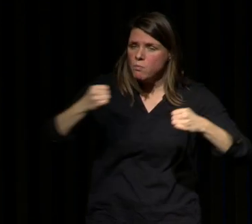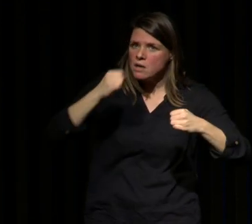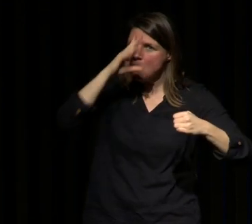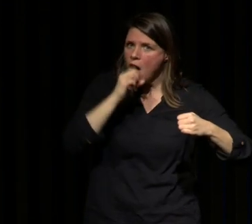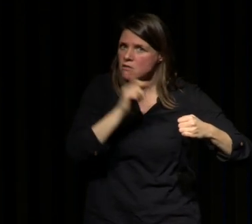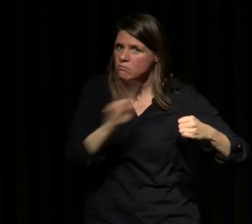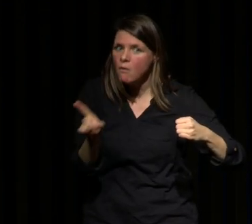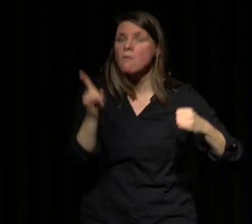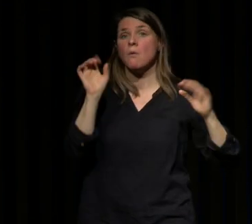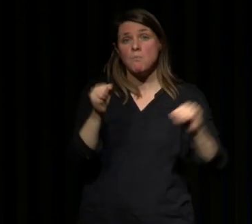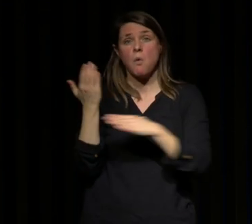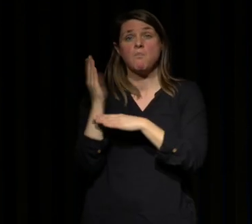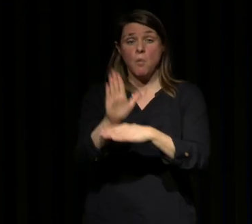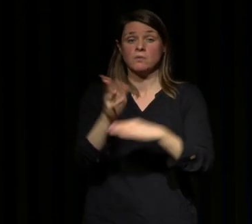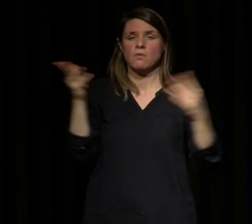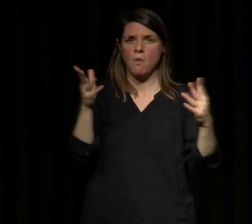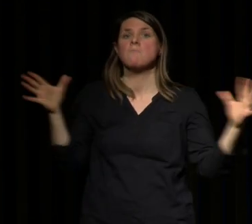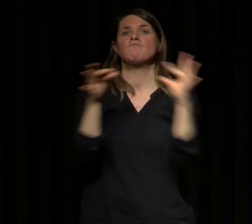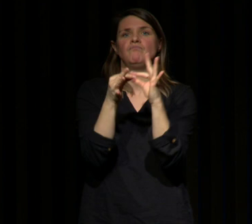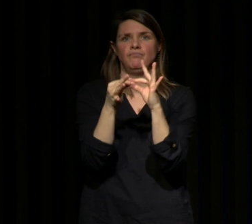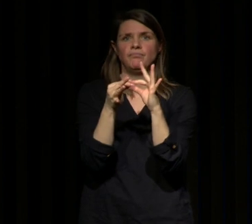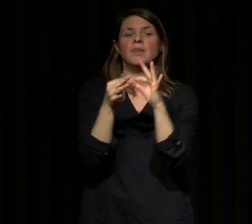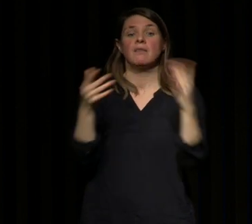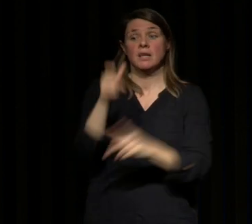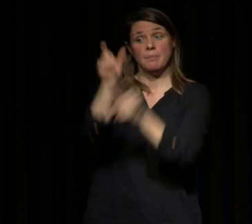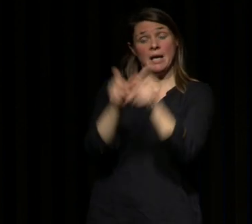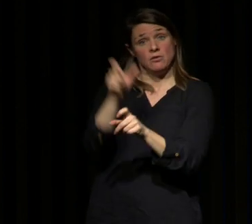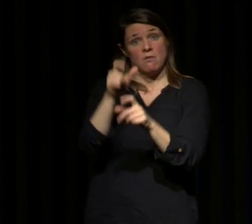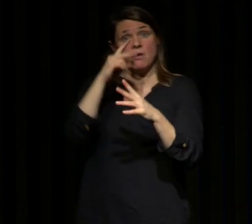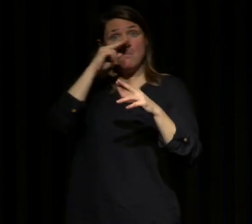particulier on a pu montrer que les patients apniques